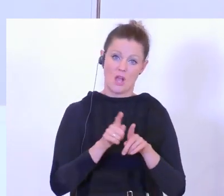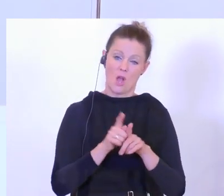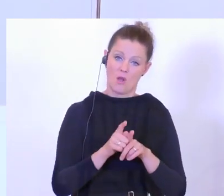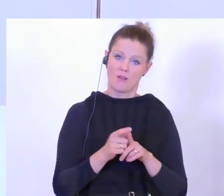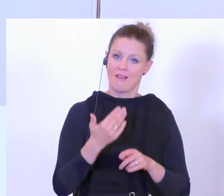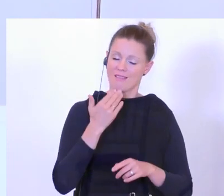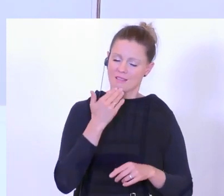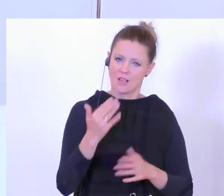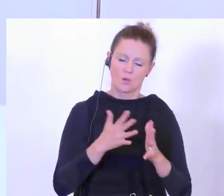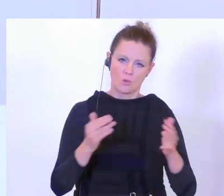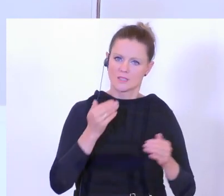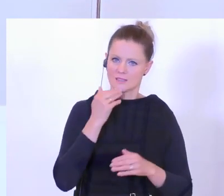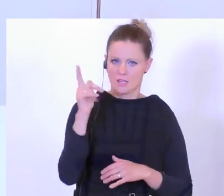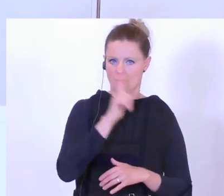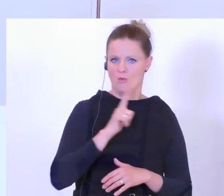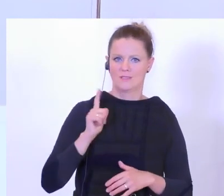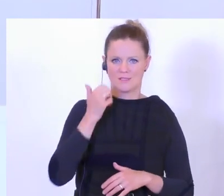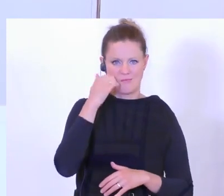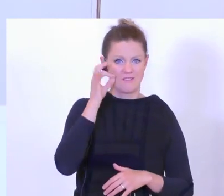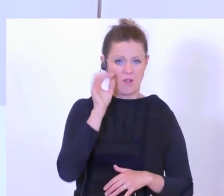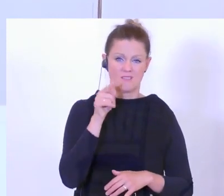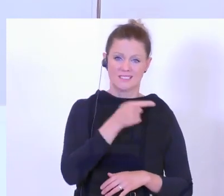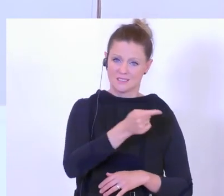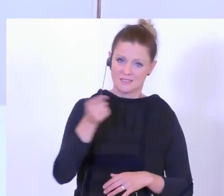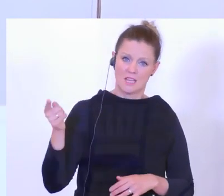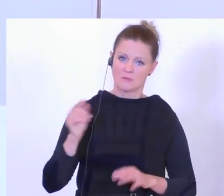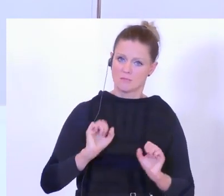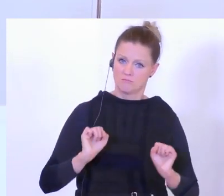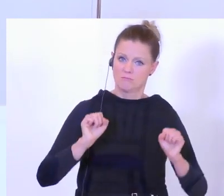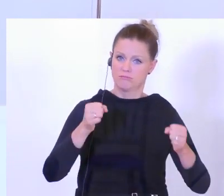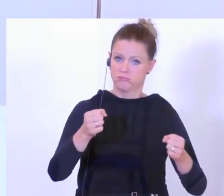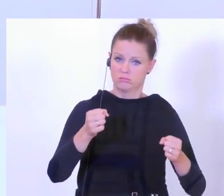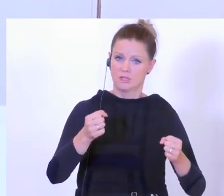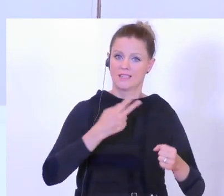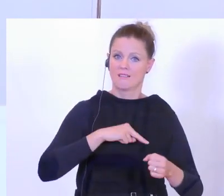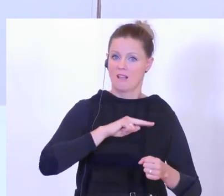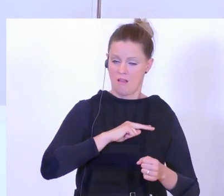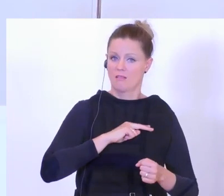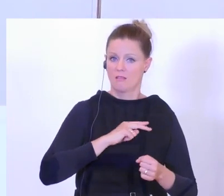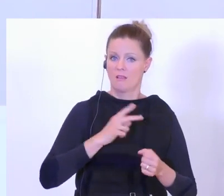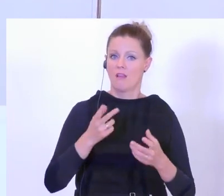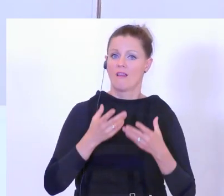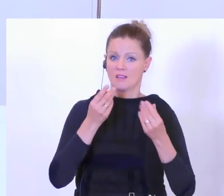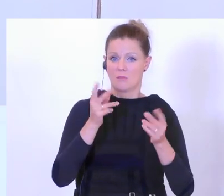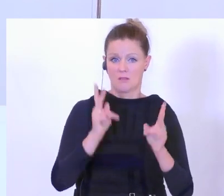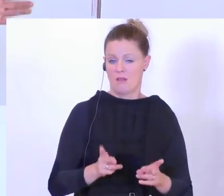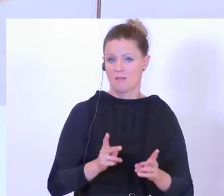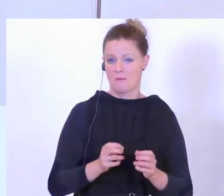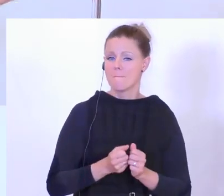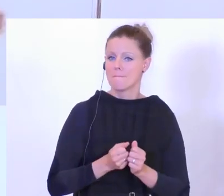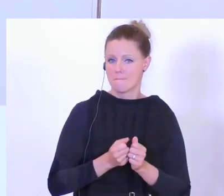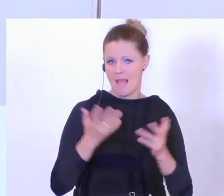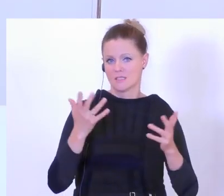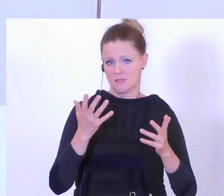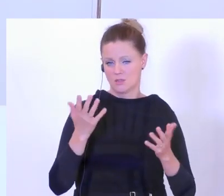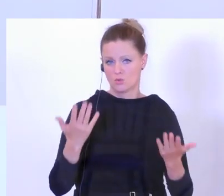Polizistinnen und Polizisten, die das in einem großen Umfang bei ihren Einsätzen gewährleisten und schaffen. Und darüber hinaus auch ein klares